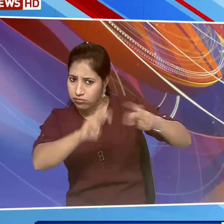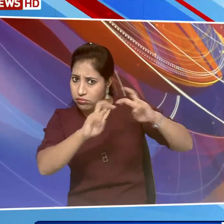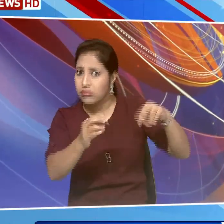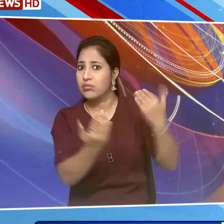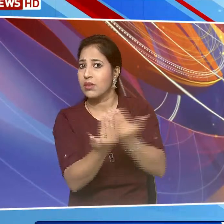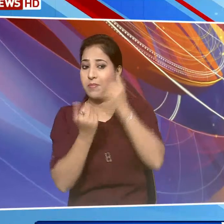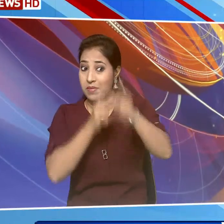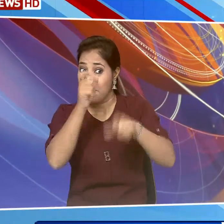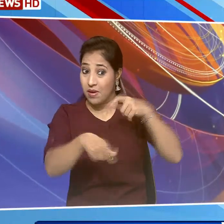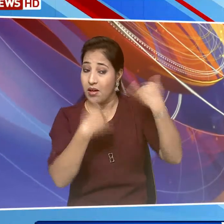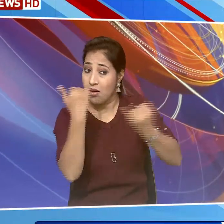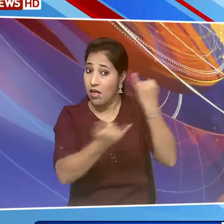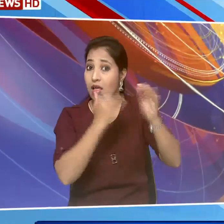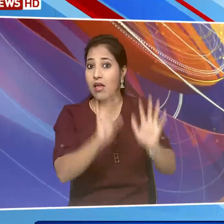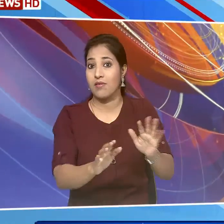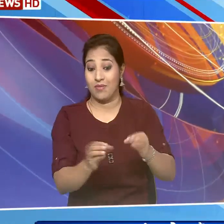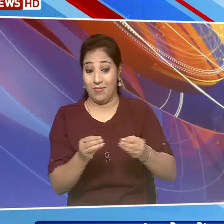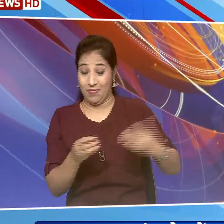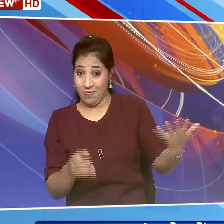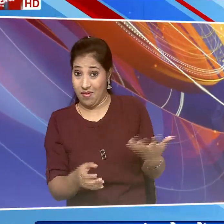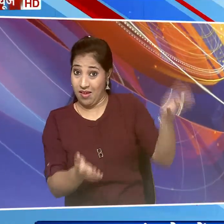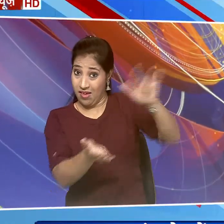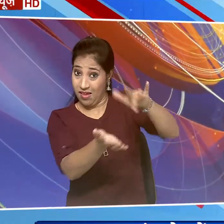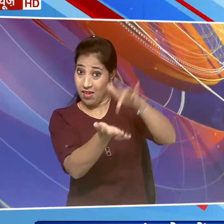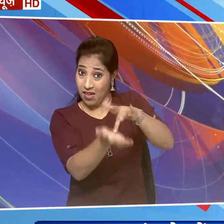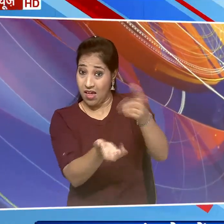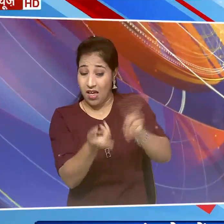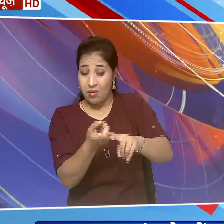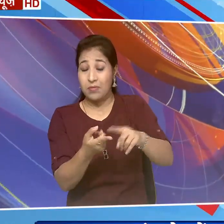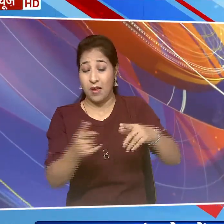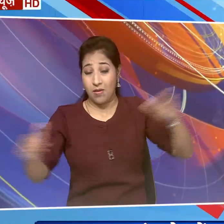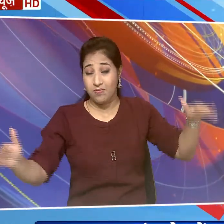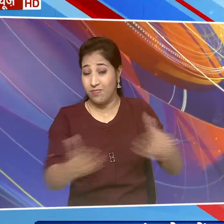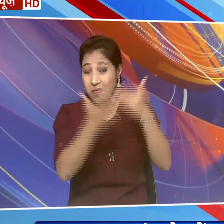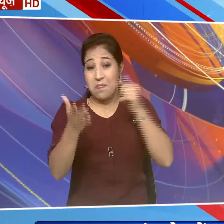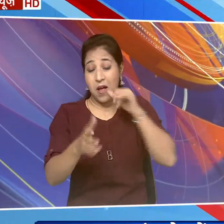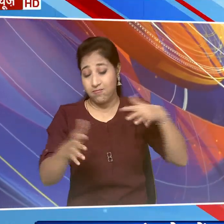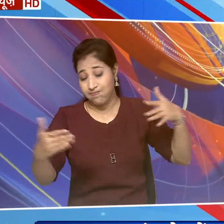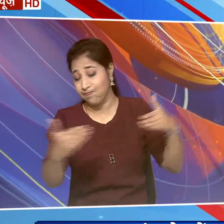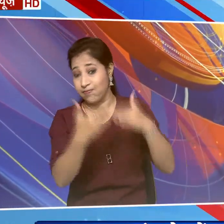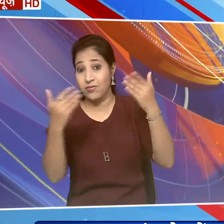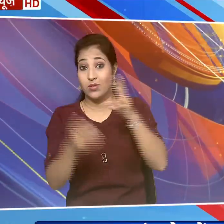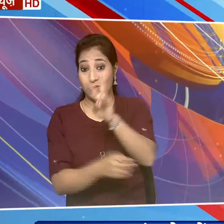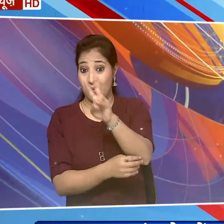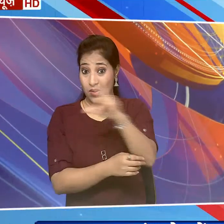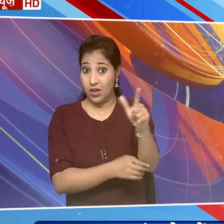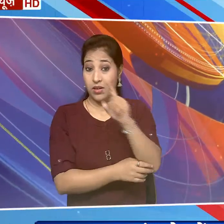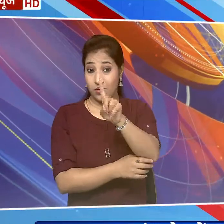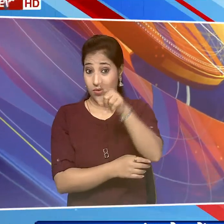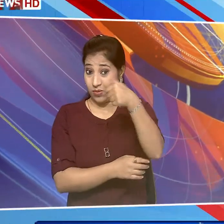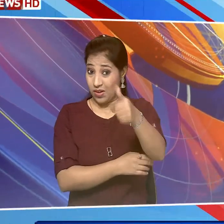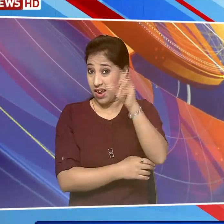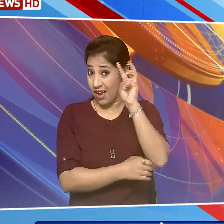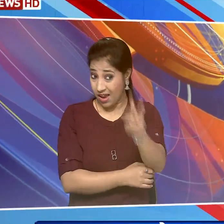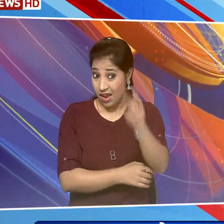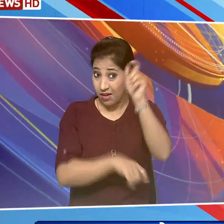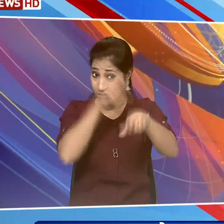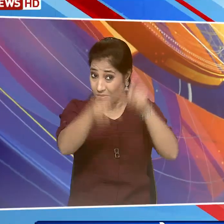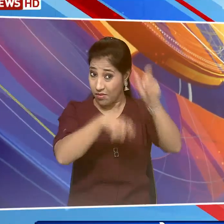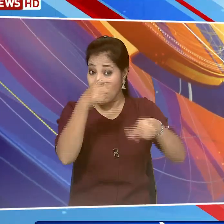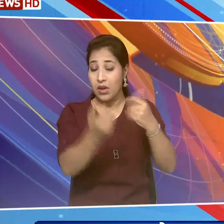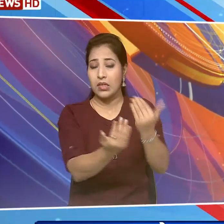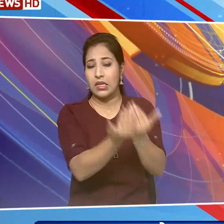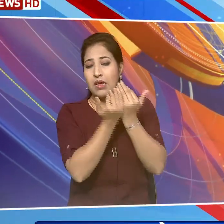बांगलादेश में चक्रवात के टकराने से पहले कल 2,19,000 से अधिक लोगों को